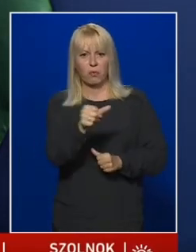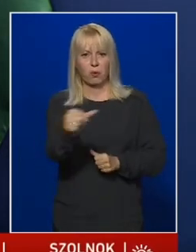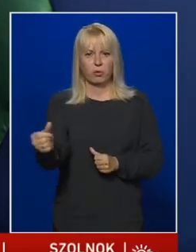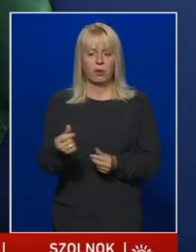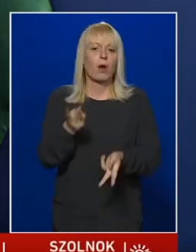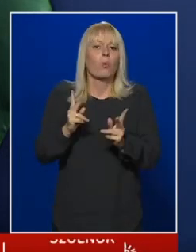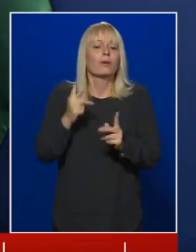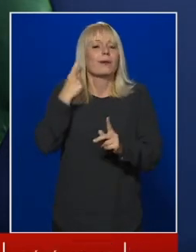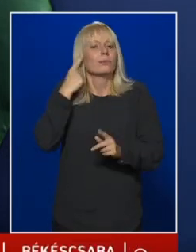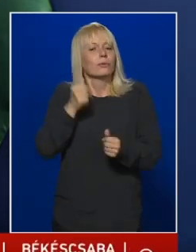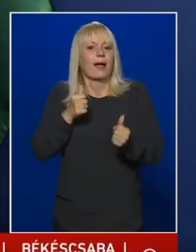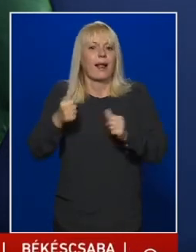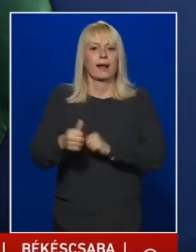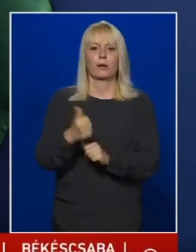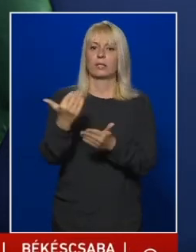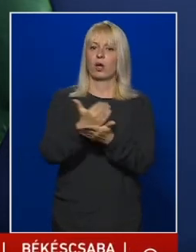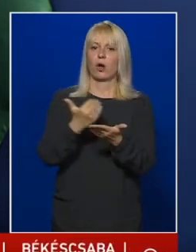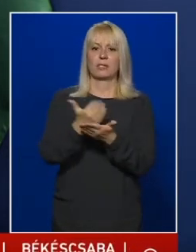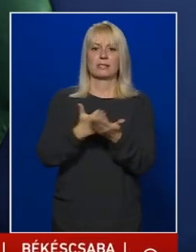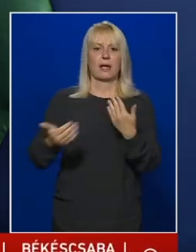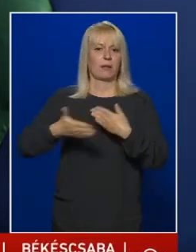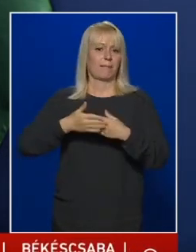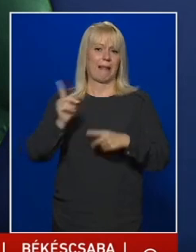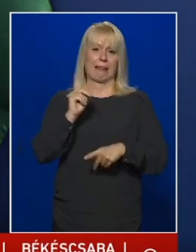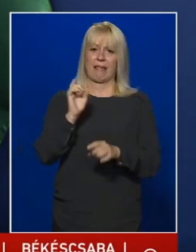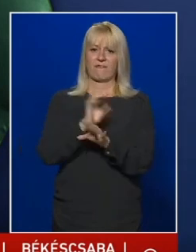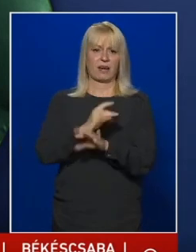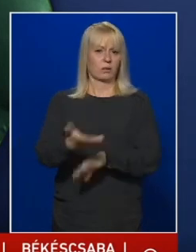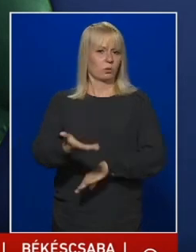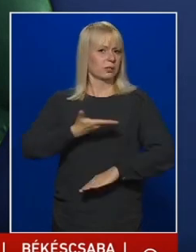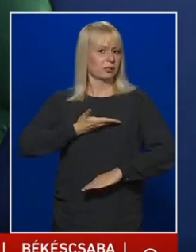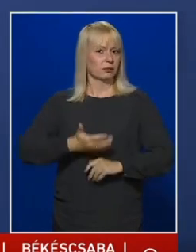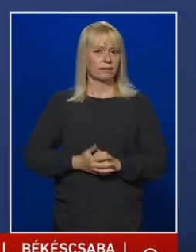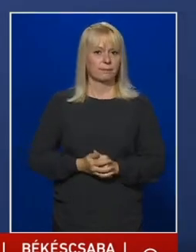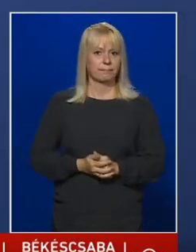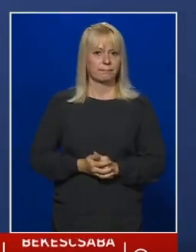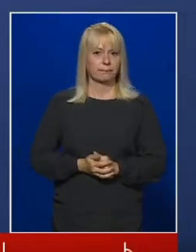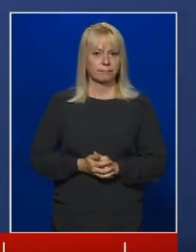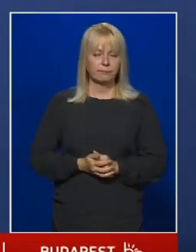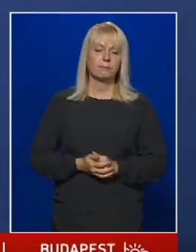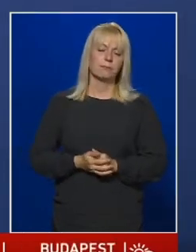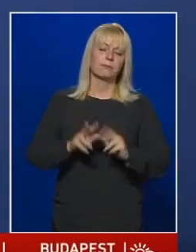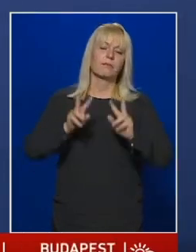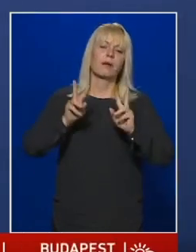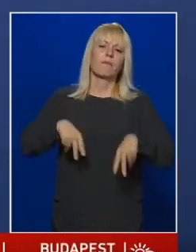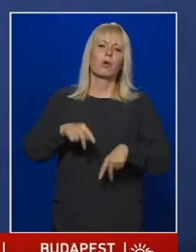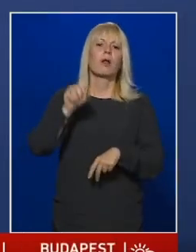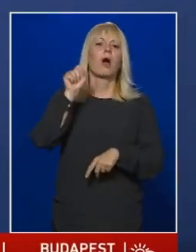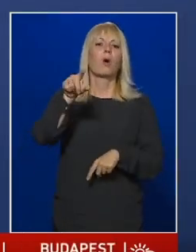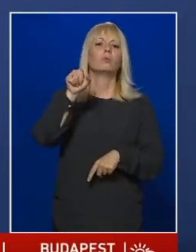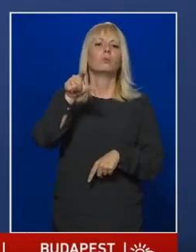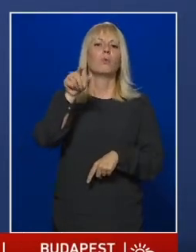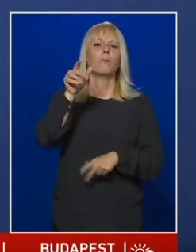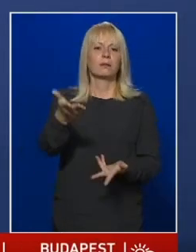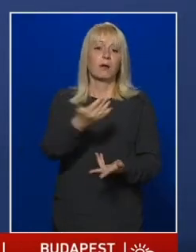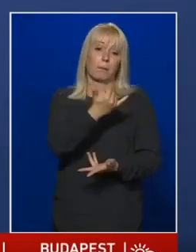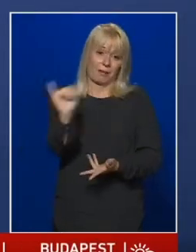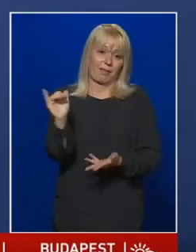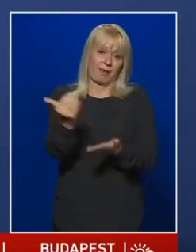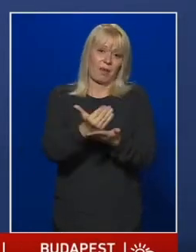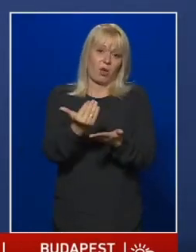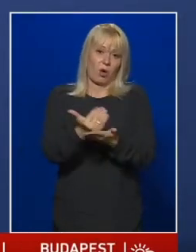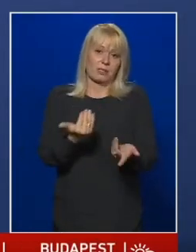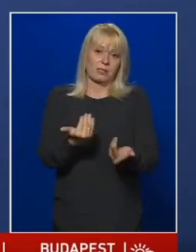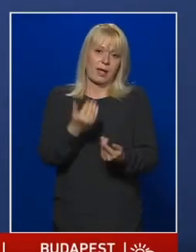Hogyan kerüljük el, hogy használatuk közben megfertőződjünk? Valóban az automatákat mindenki használja,